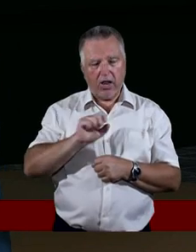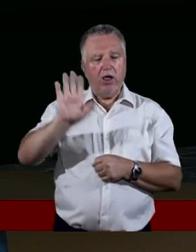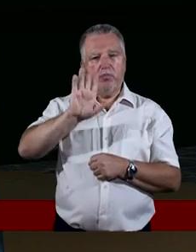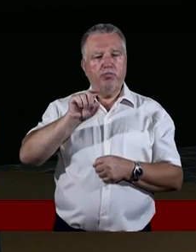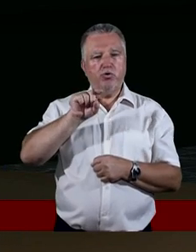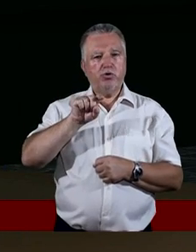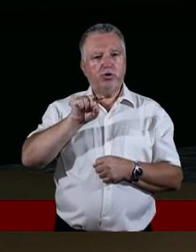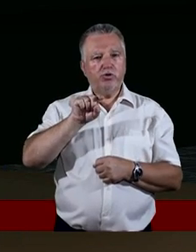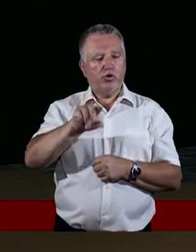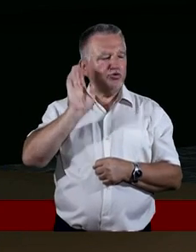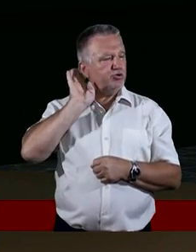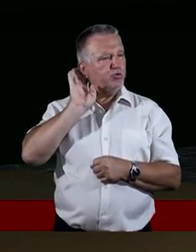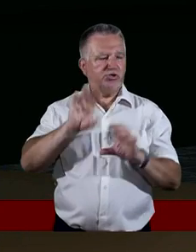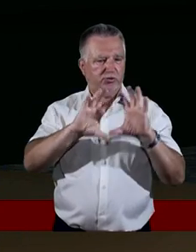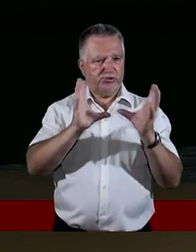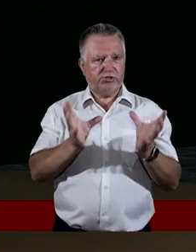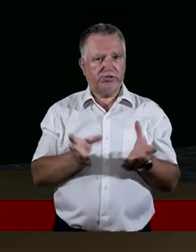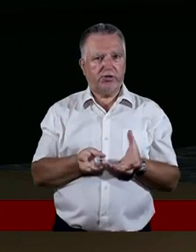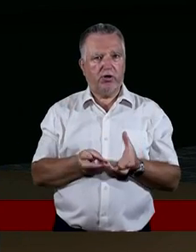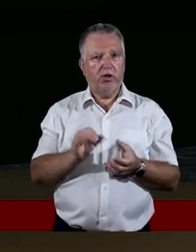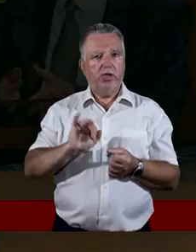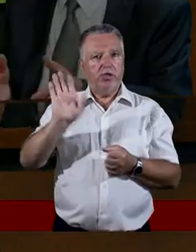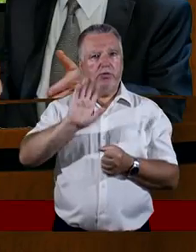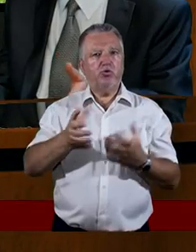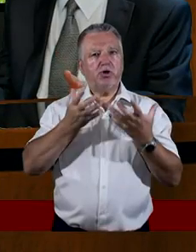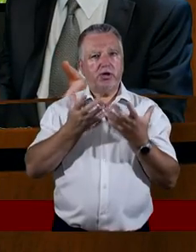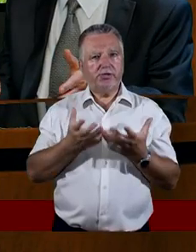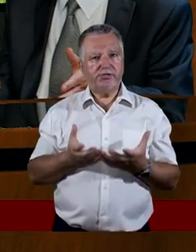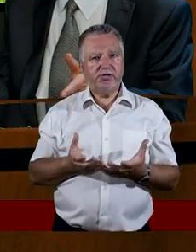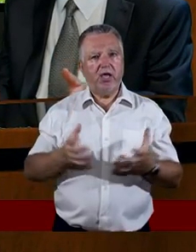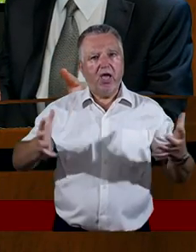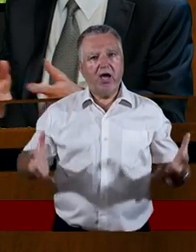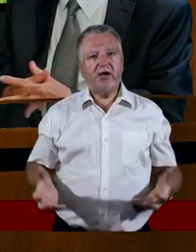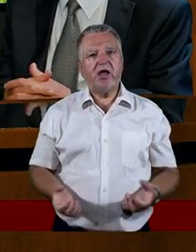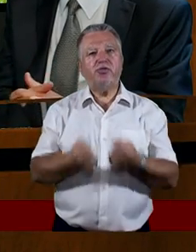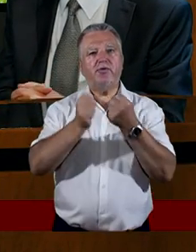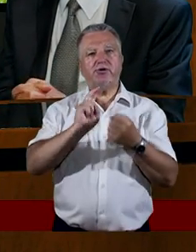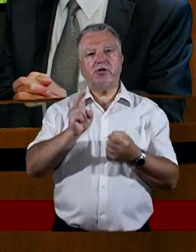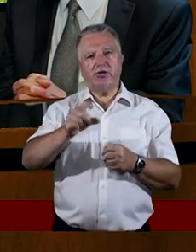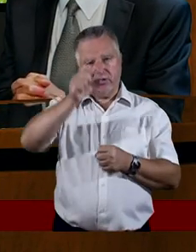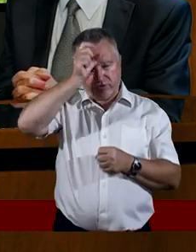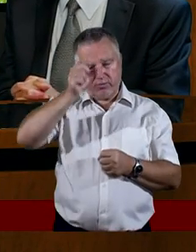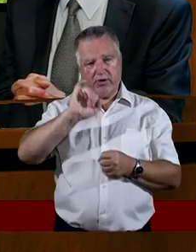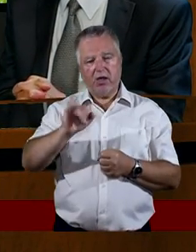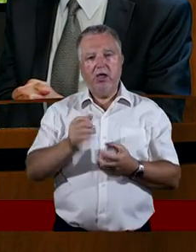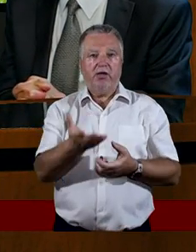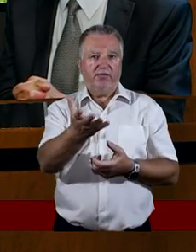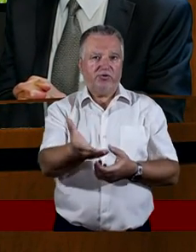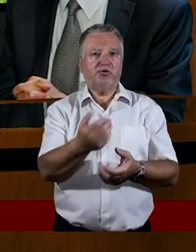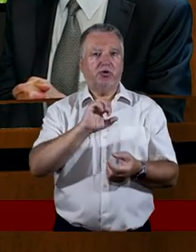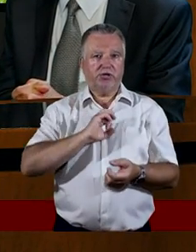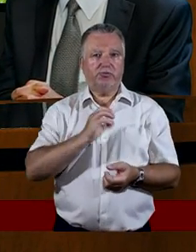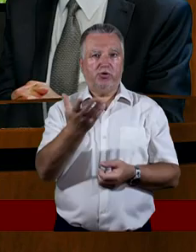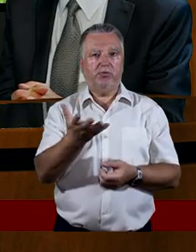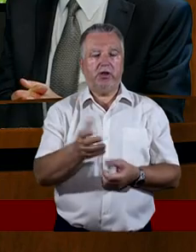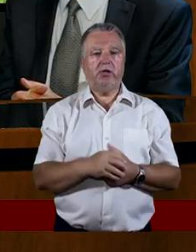Bóg to, Bóg słyszy to wszystko i Bóg chce ratować każdego człowieka i wyciągnąć do niego swoją rękę.